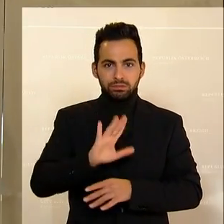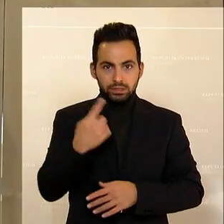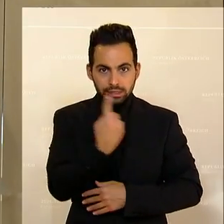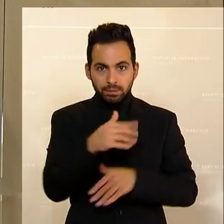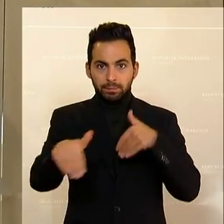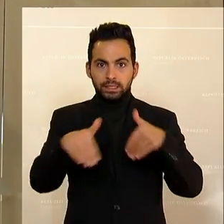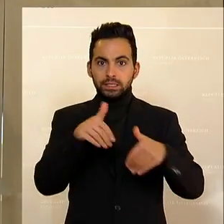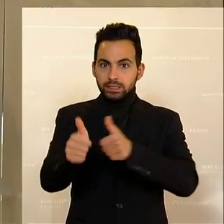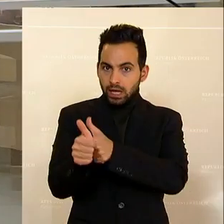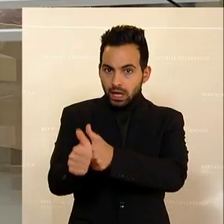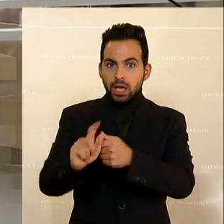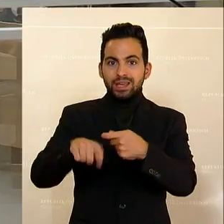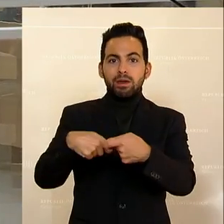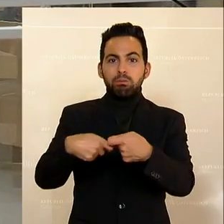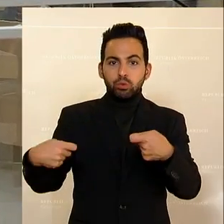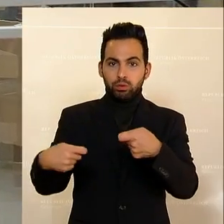Ministerin gebunden.